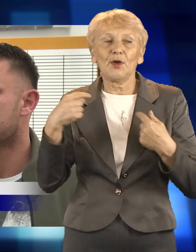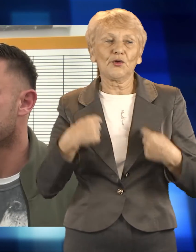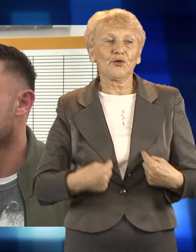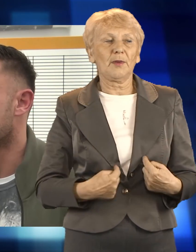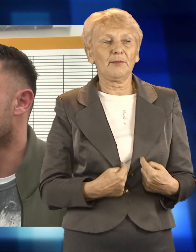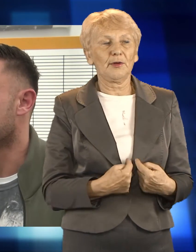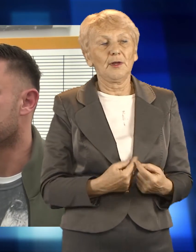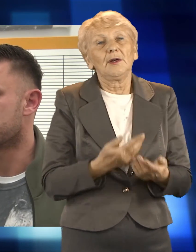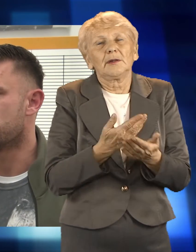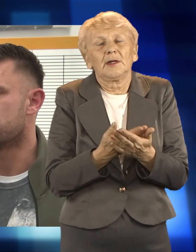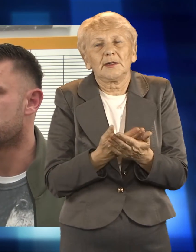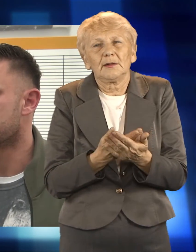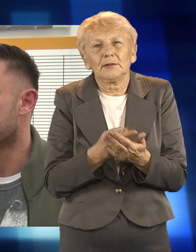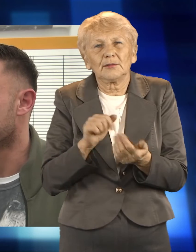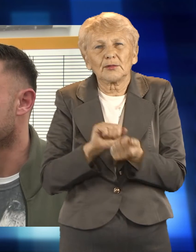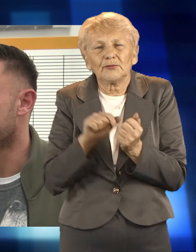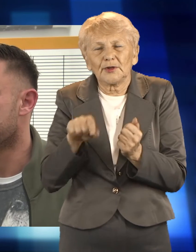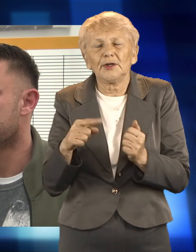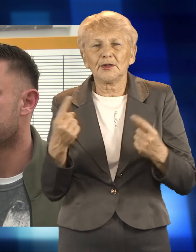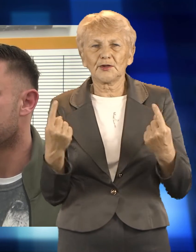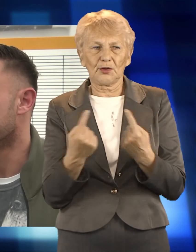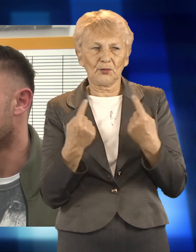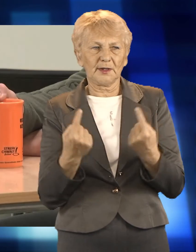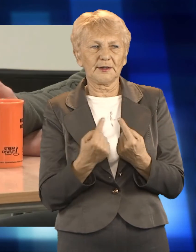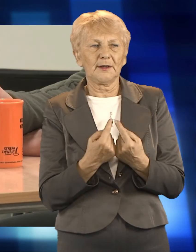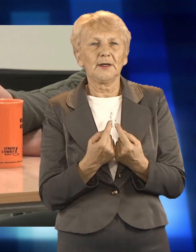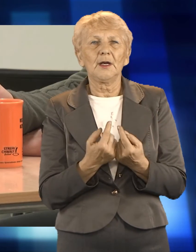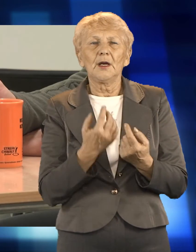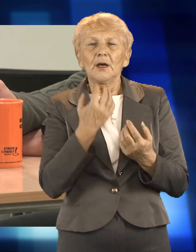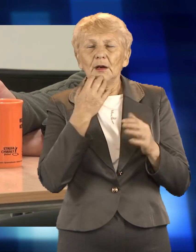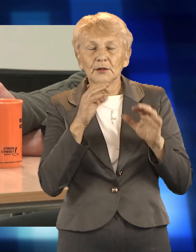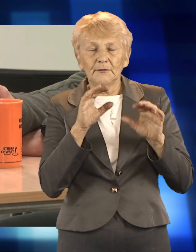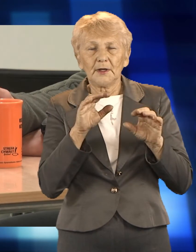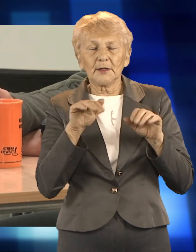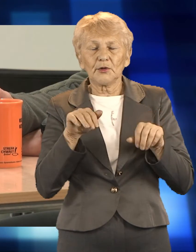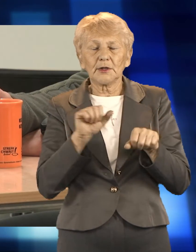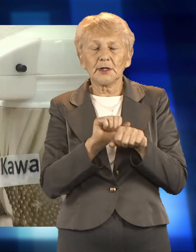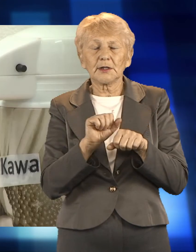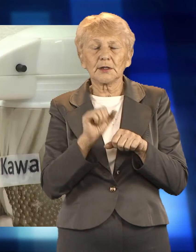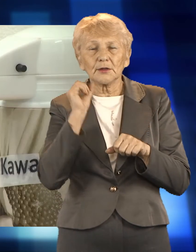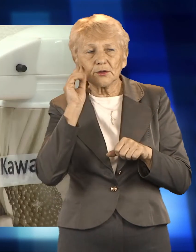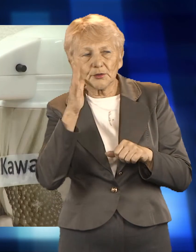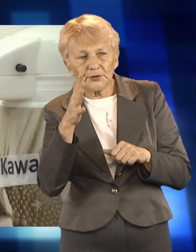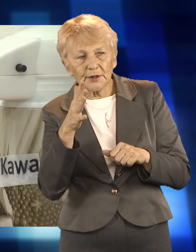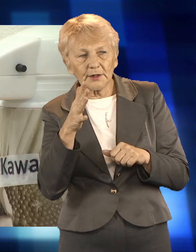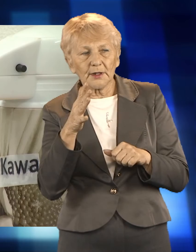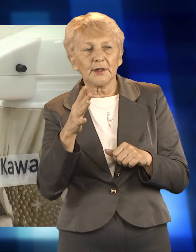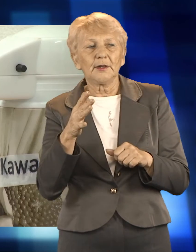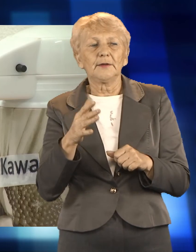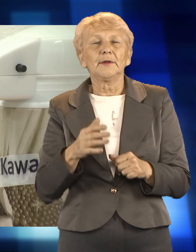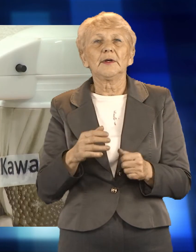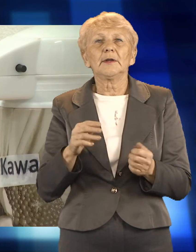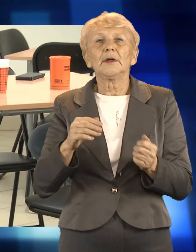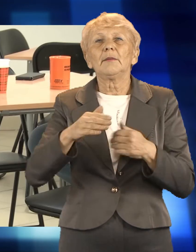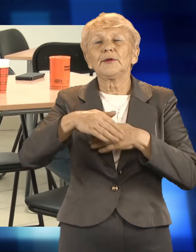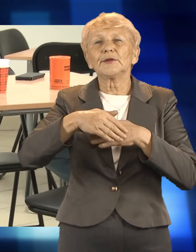są w takiej sytuacji, po prostu życiowej, trudnej. Ogrzewalnia jest czynna codziennie w dawnym labiryncie przy ulicy Kowalskiej 5 i dla